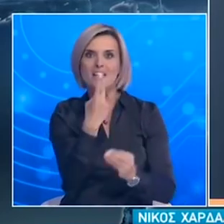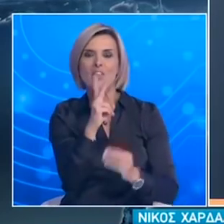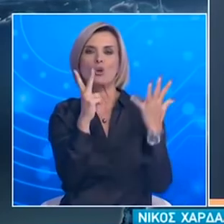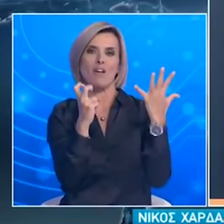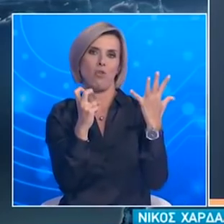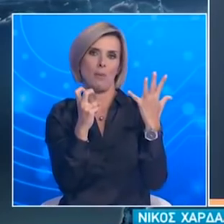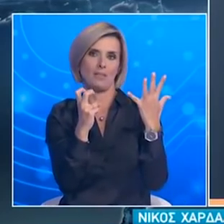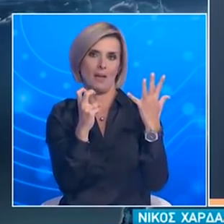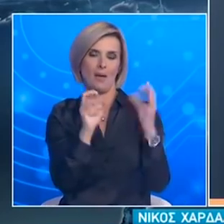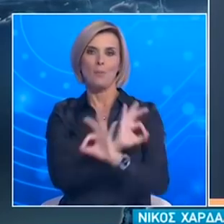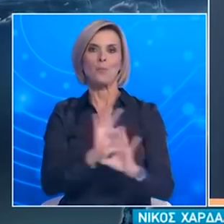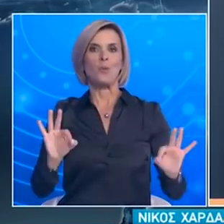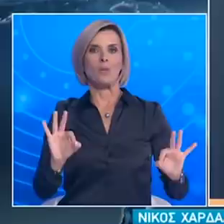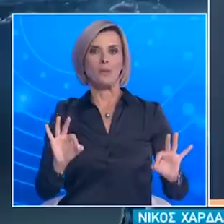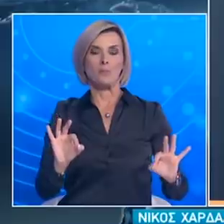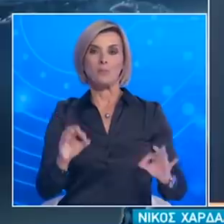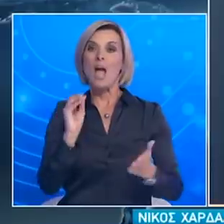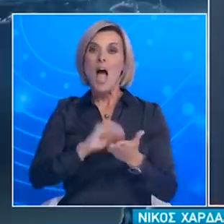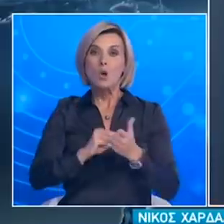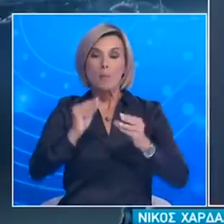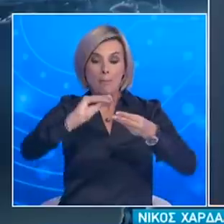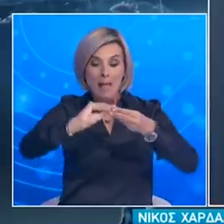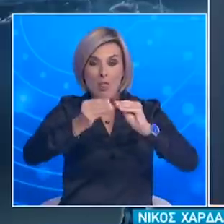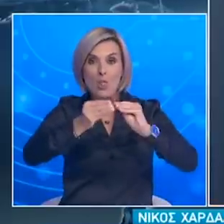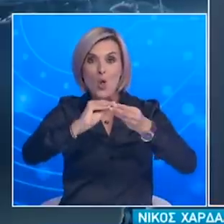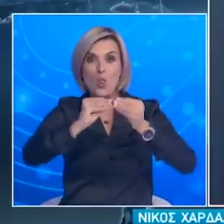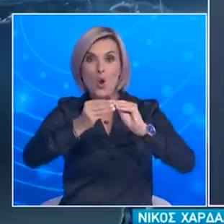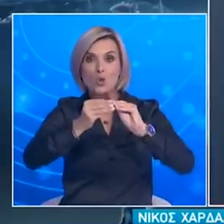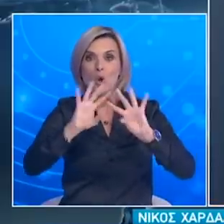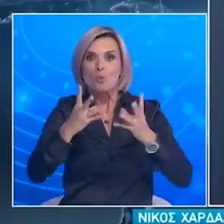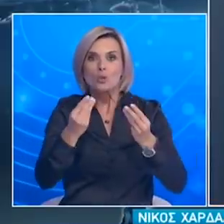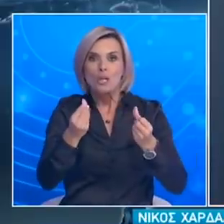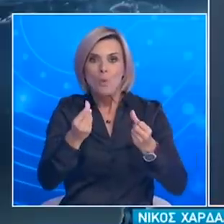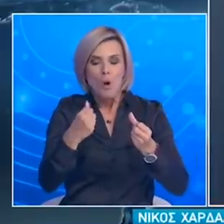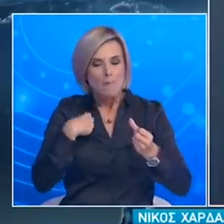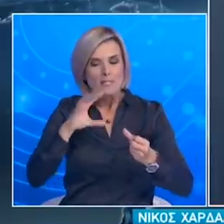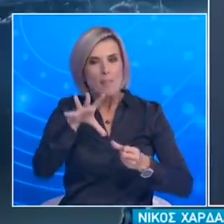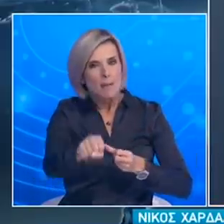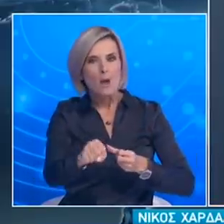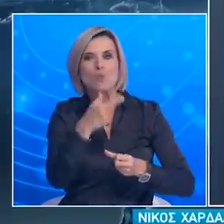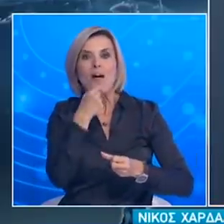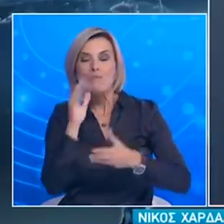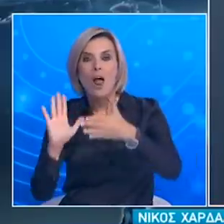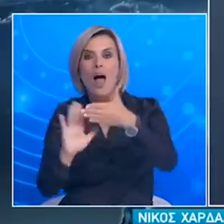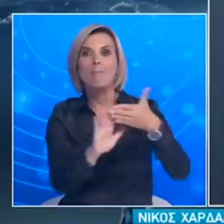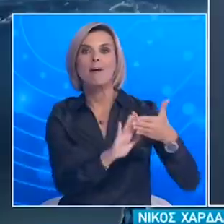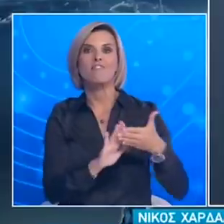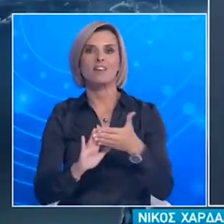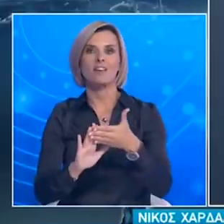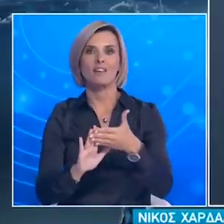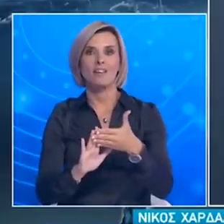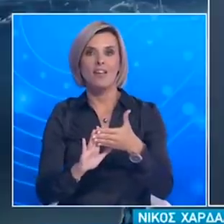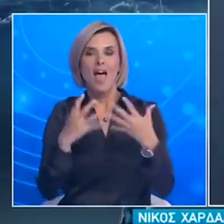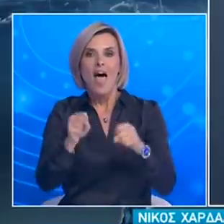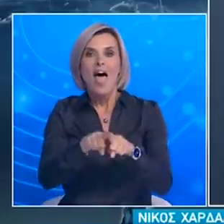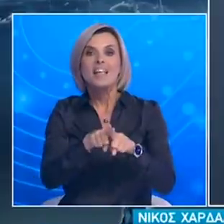ψηφιοποιήσει ακόμα και τη μεθοδολογία που αφορά την ηχνηλάτηση Δηλαδή ό,τι γίνεται γίνεται με βάση